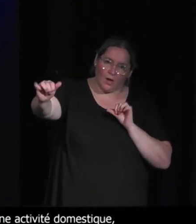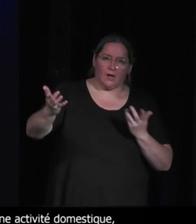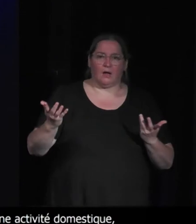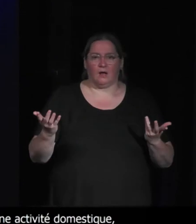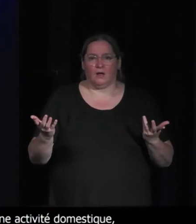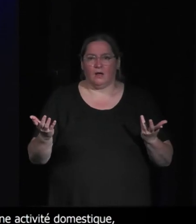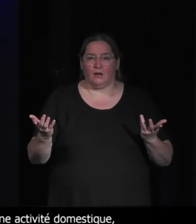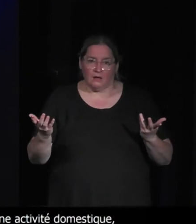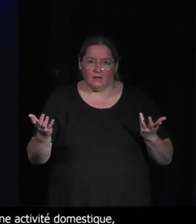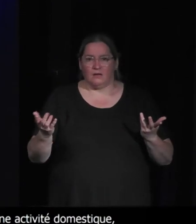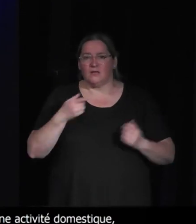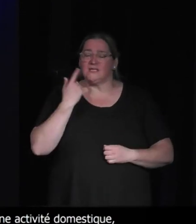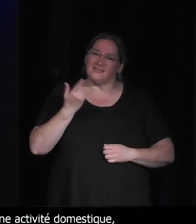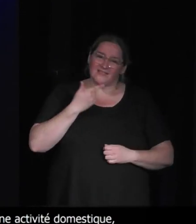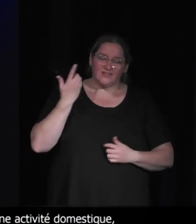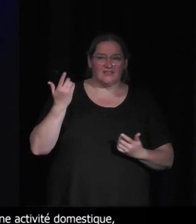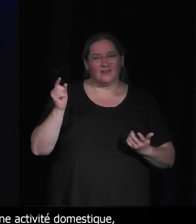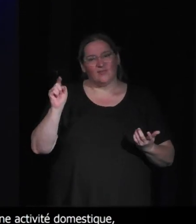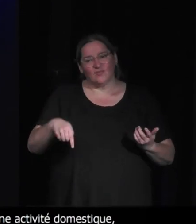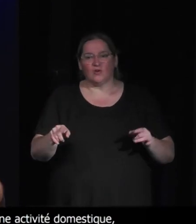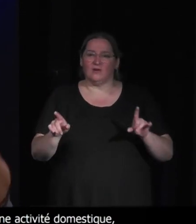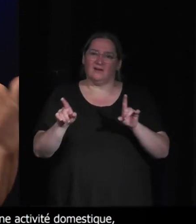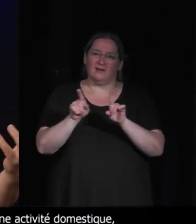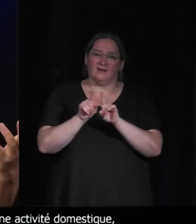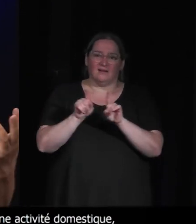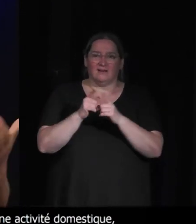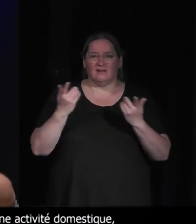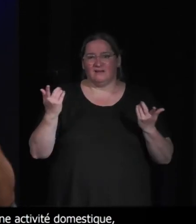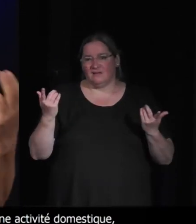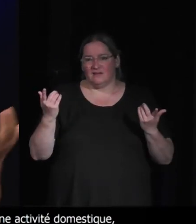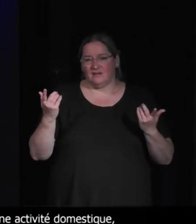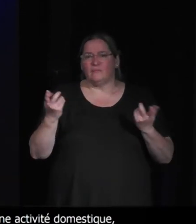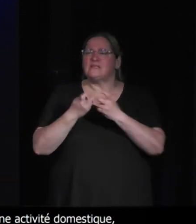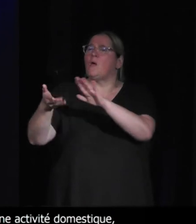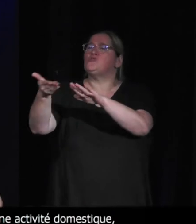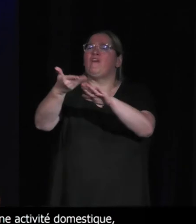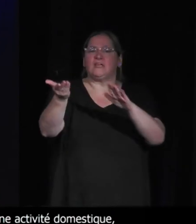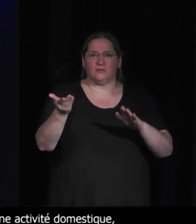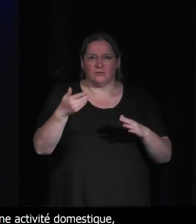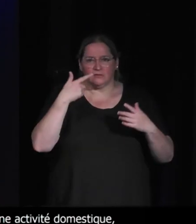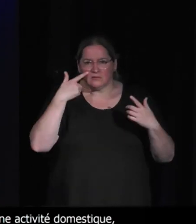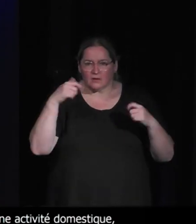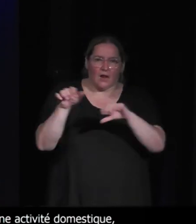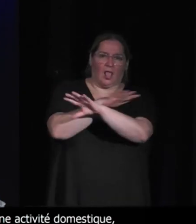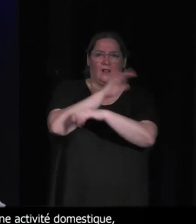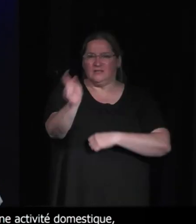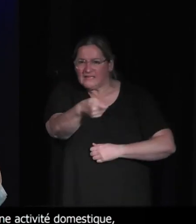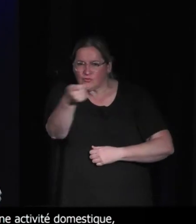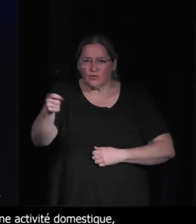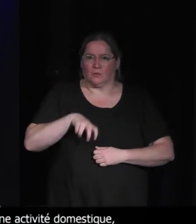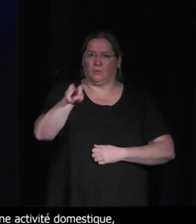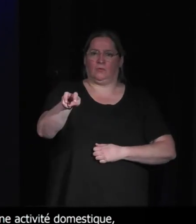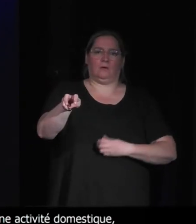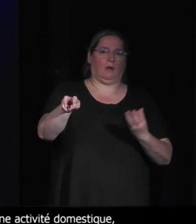comme si la promesse c'est de ramener le sauvage à la maison. Il me semble que Miyamoto